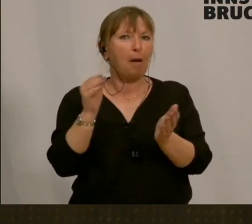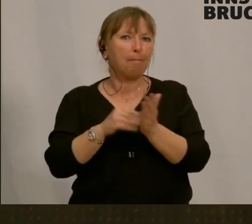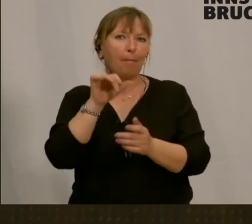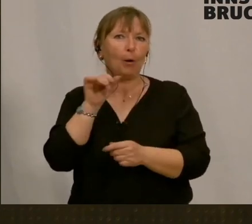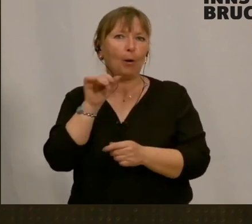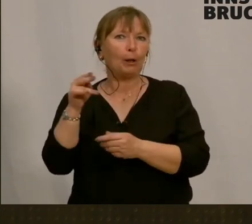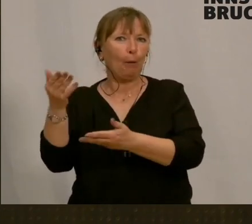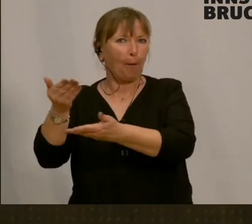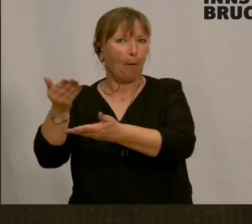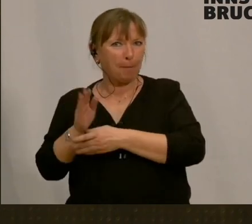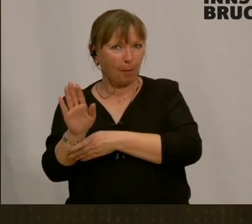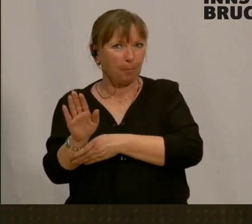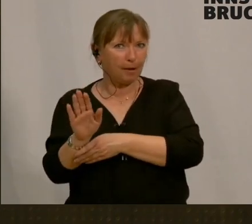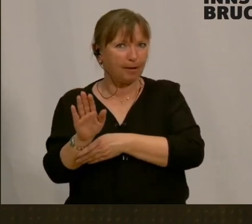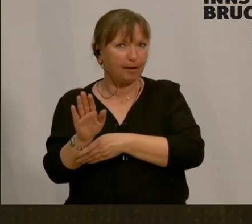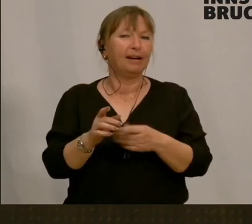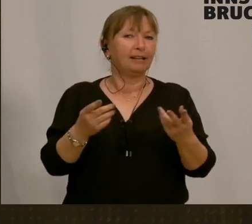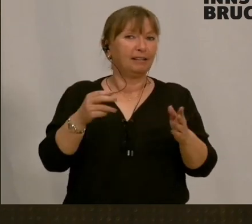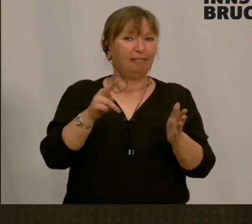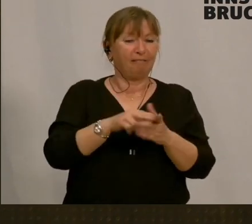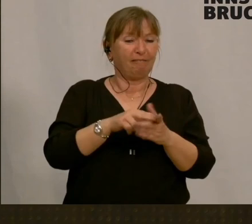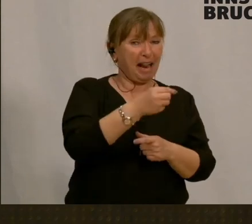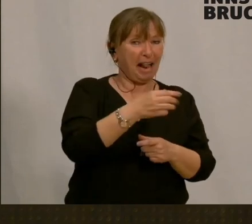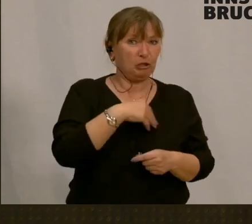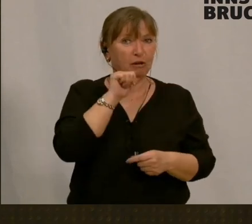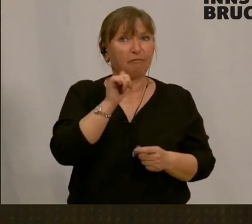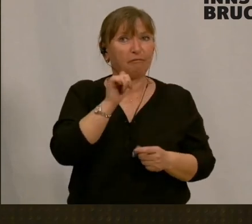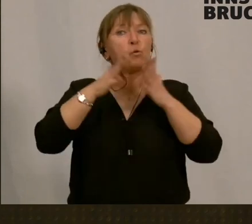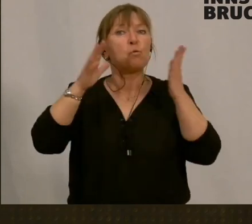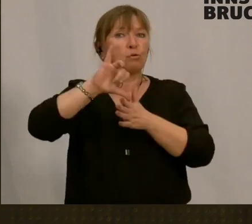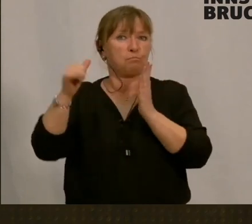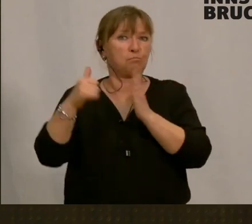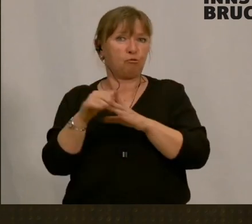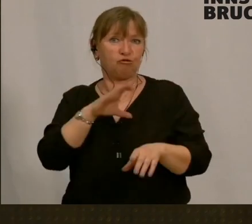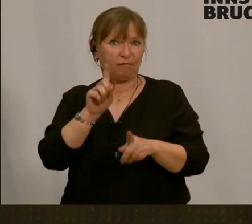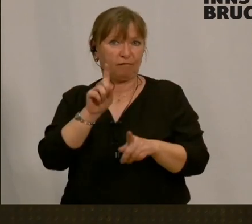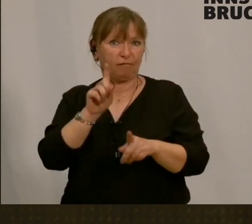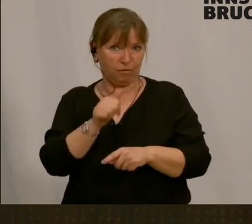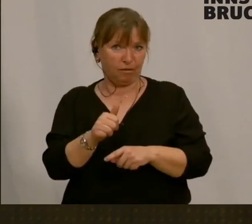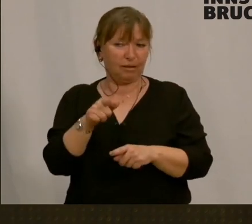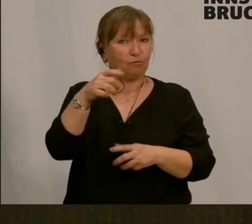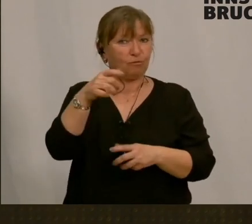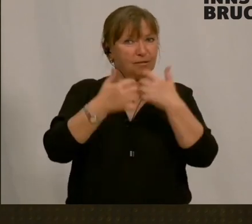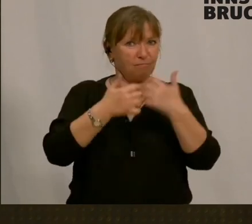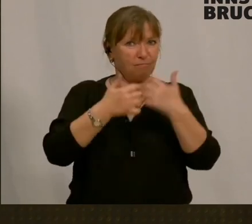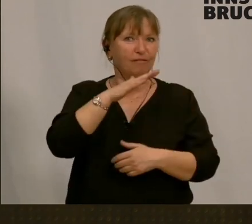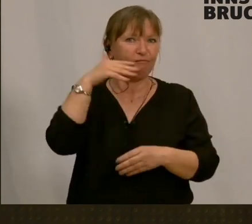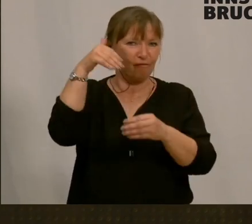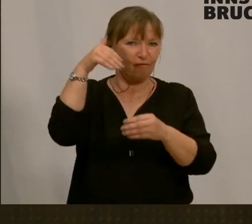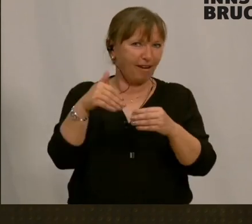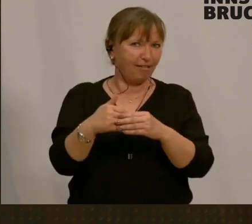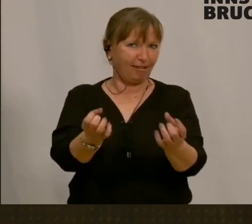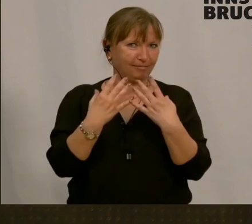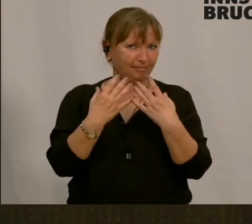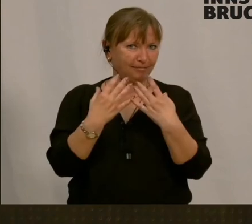Kleinen das nicht kann, wer soll das jemals anderen kosten können. Also bitte, der Bericht sagt sehr viel aus und ich hoffe, dass, wurscht um was es